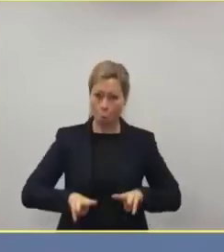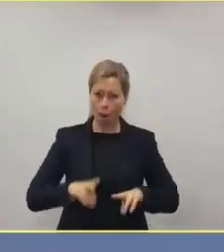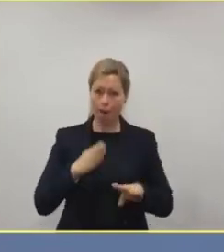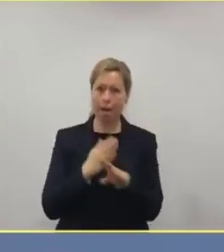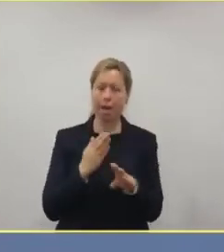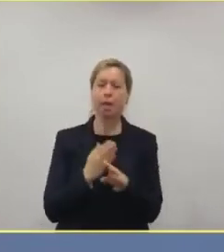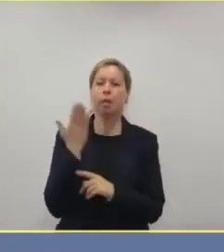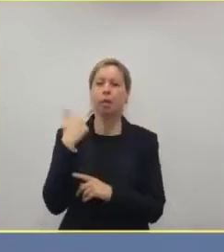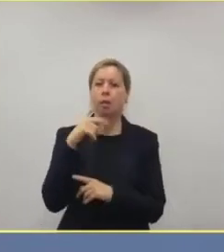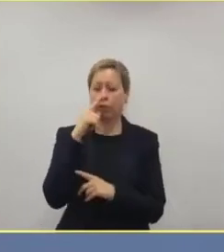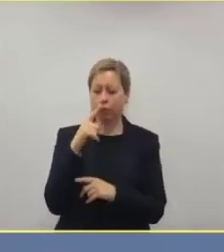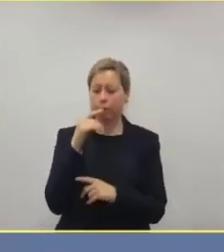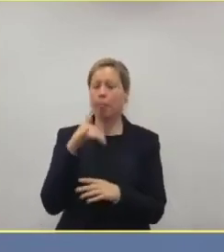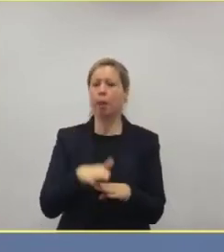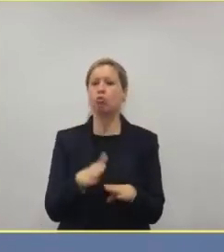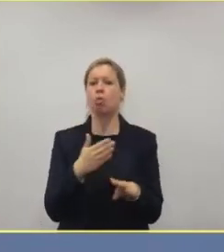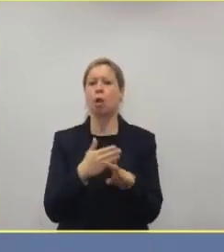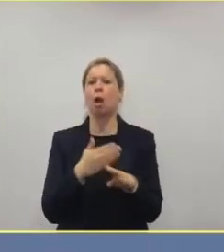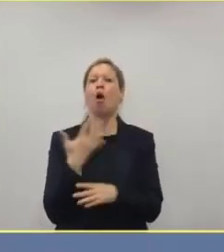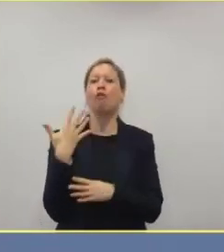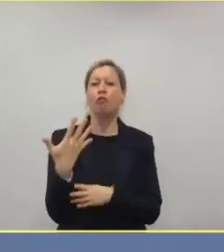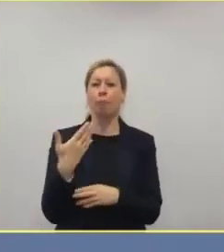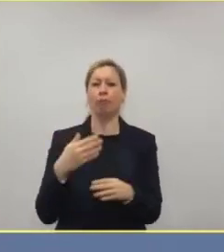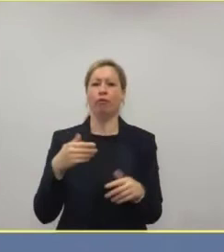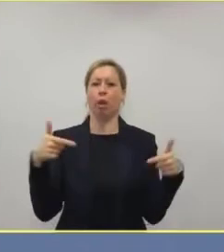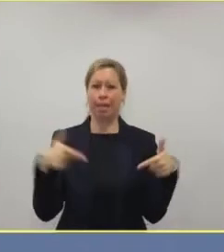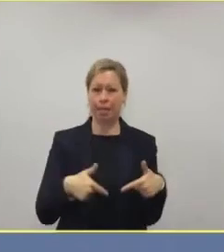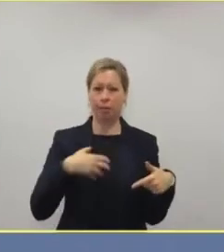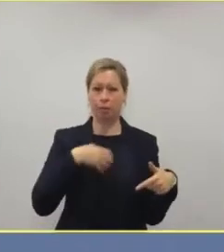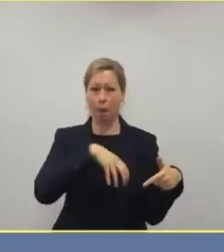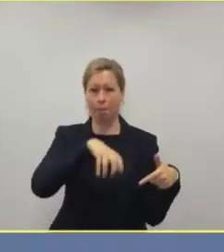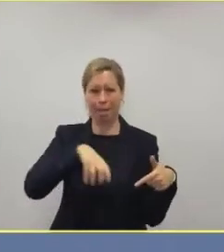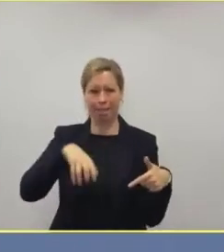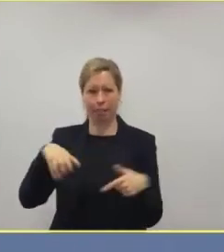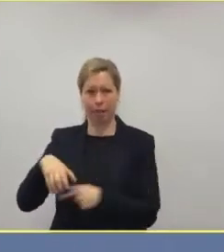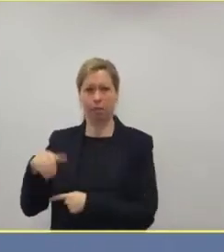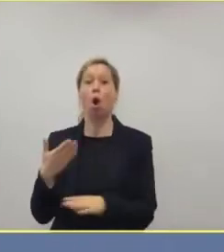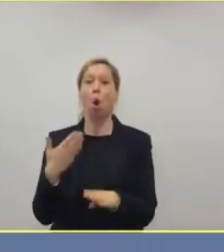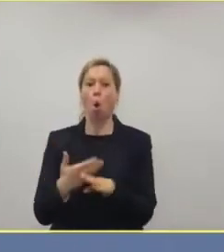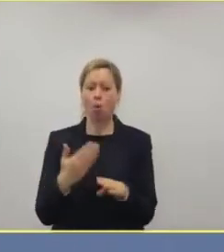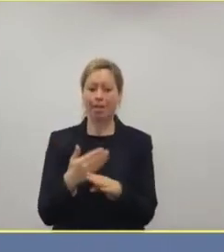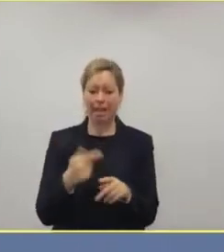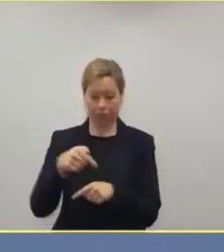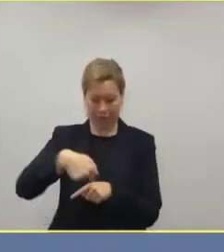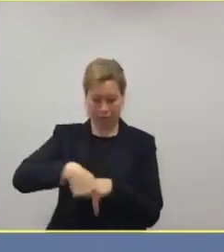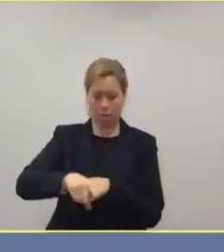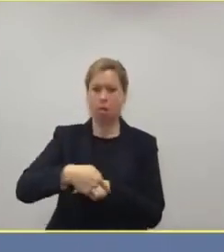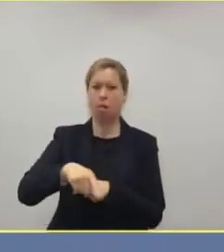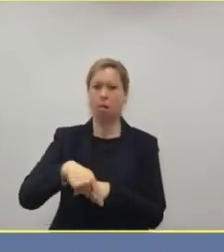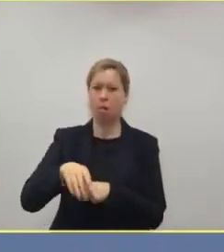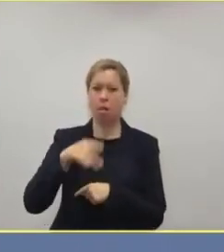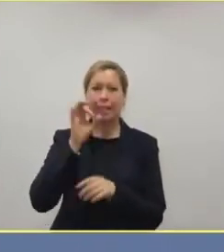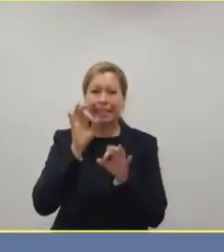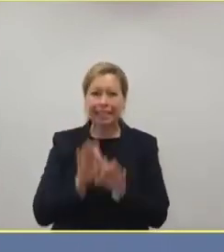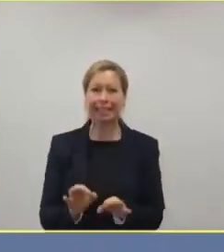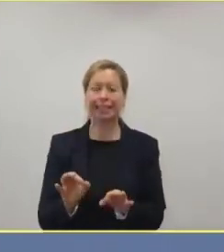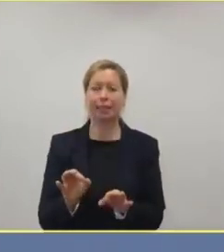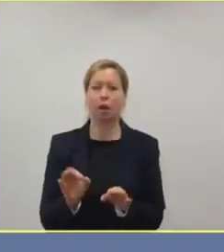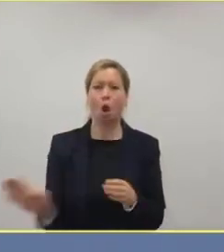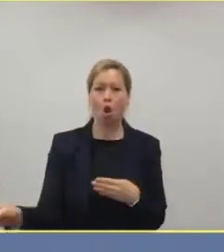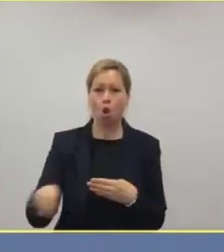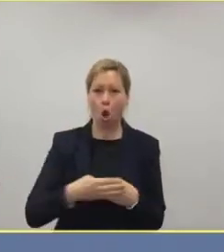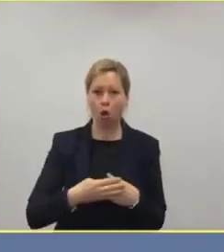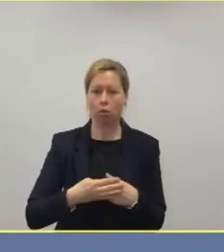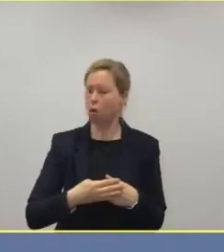-Patienten belegt sind und den Lockdown abgelehnt. Was sagen Sie zu dieser Einschätzung? Halten Sie ihn damit für einen